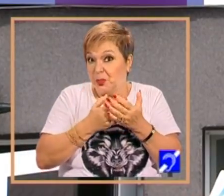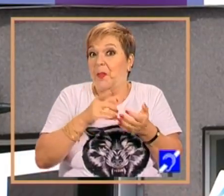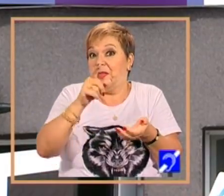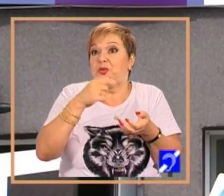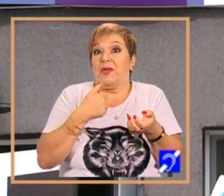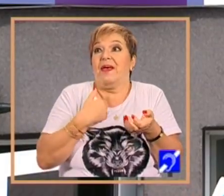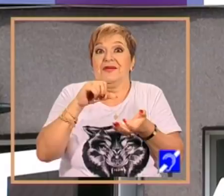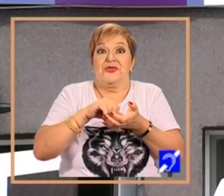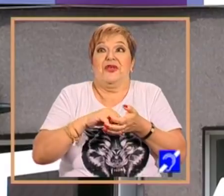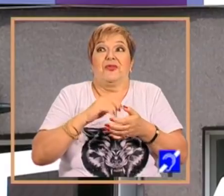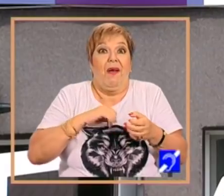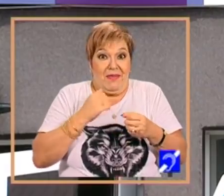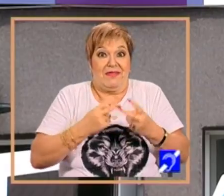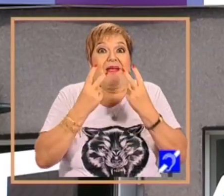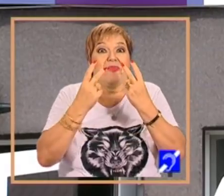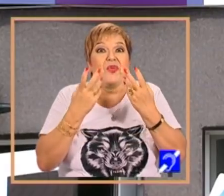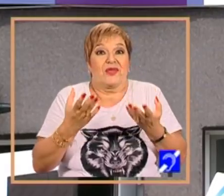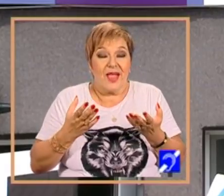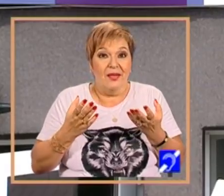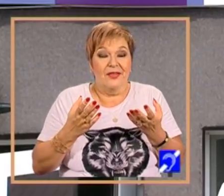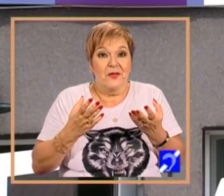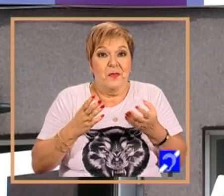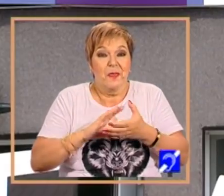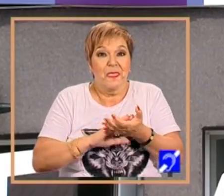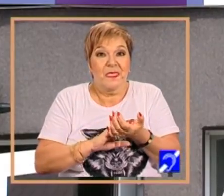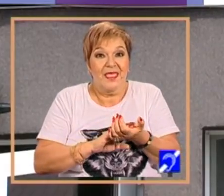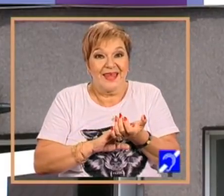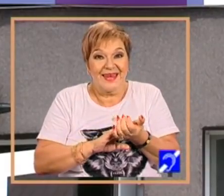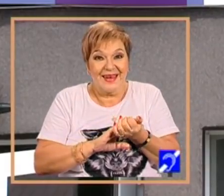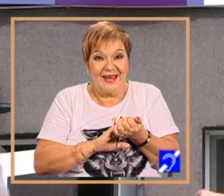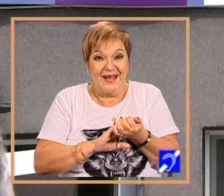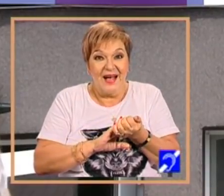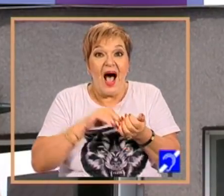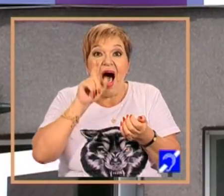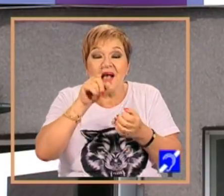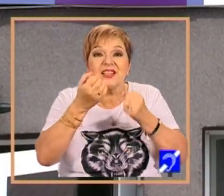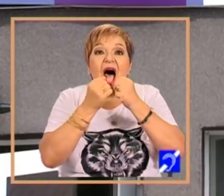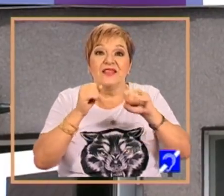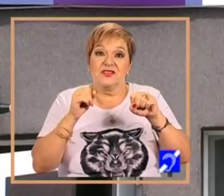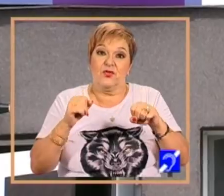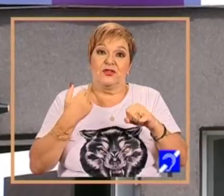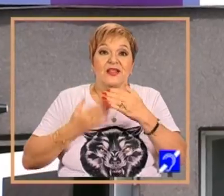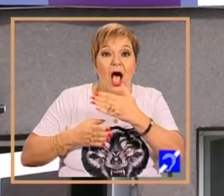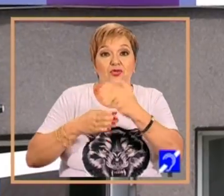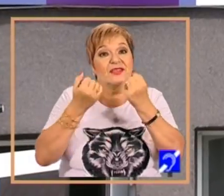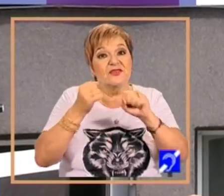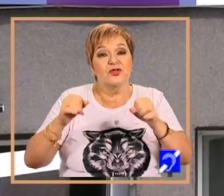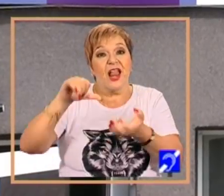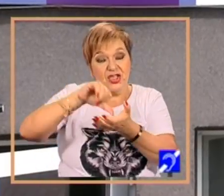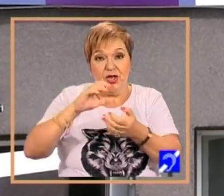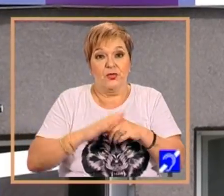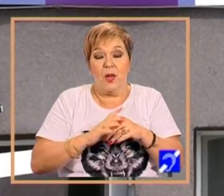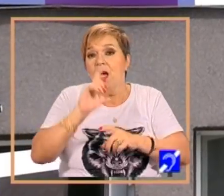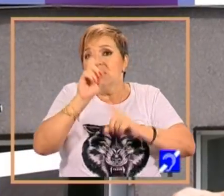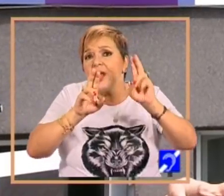foarte important. De fapt, pot să zic că asta ne-a dezvoltat. Dacă am fi